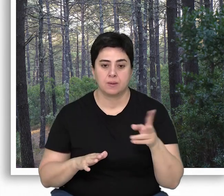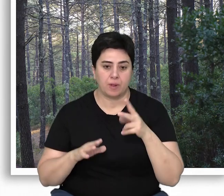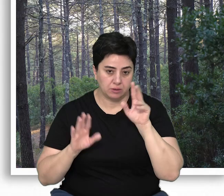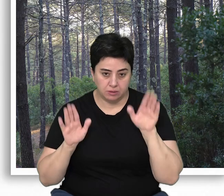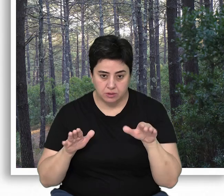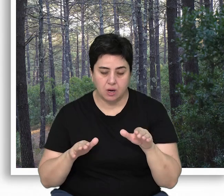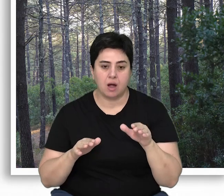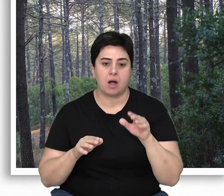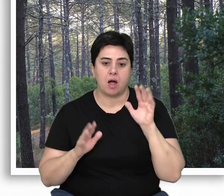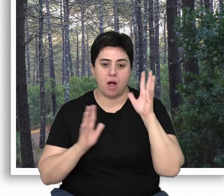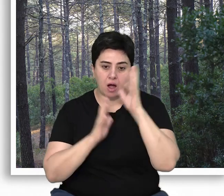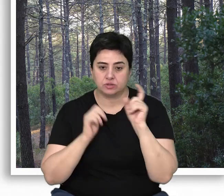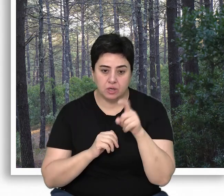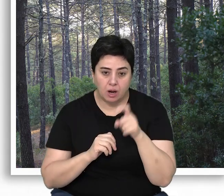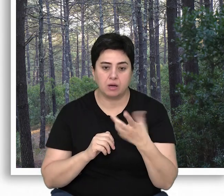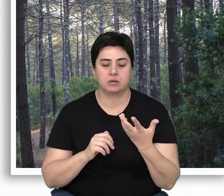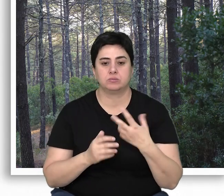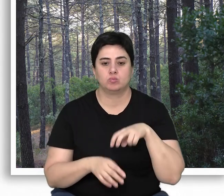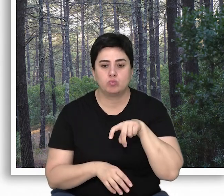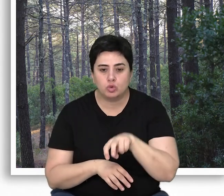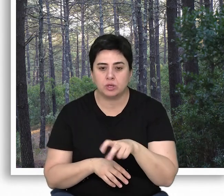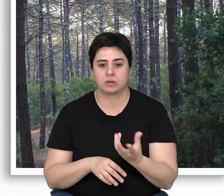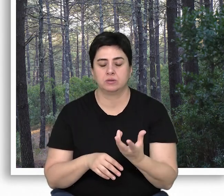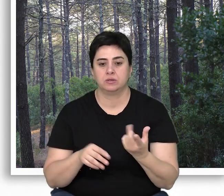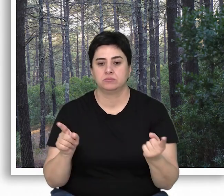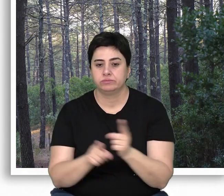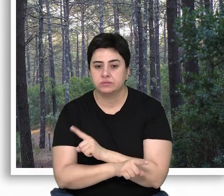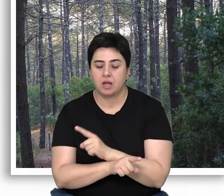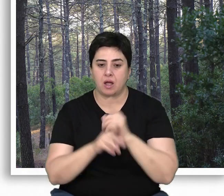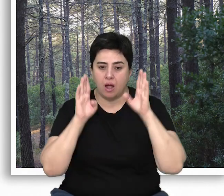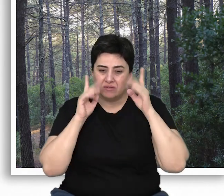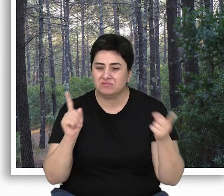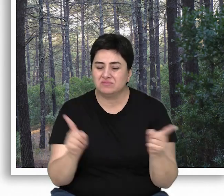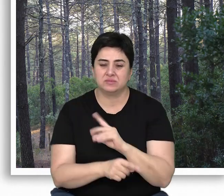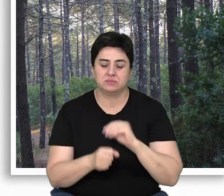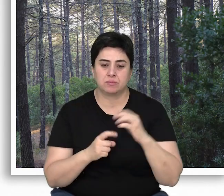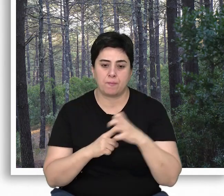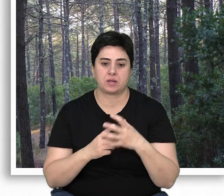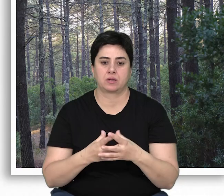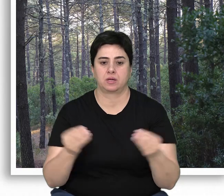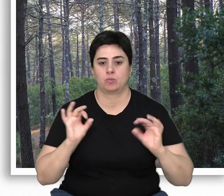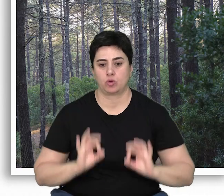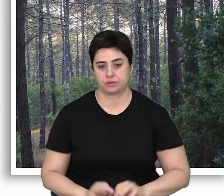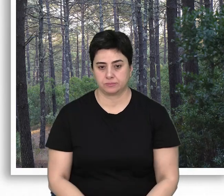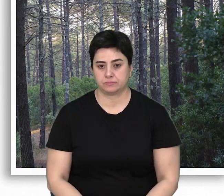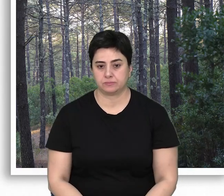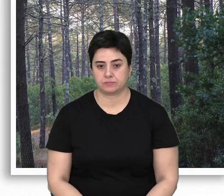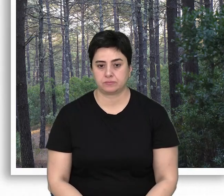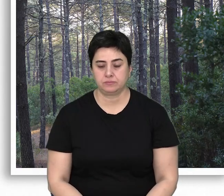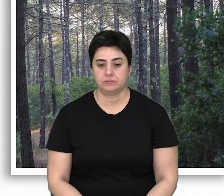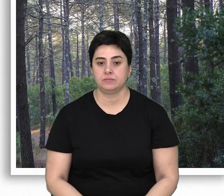balık kartalları, ağaç kakanlar, parçalayıcı böcekler ve onlarca omurgasız türü ve mantarlar da olacaktır.